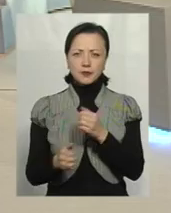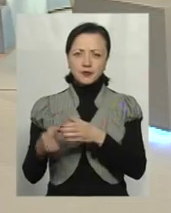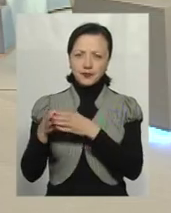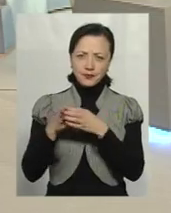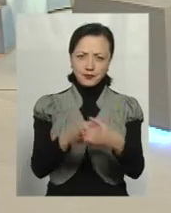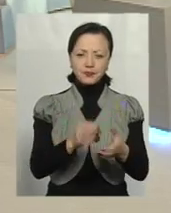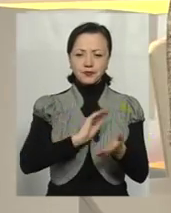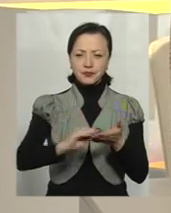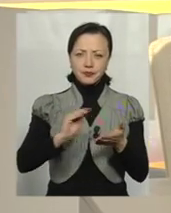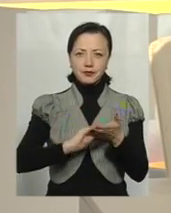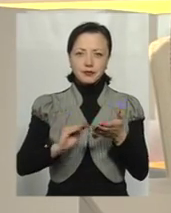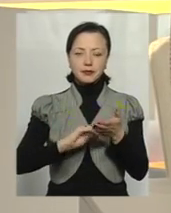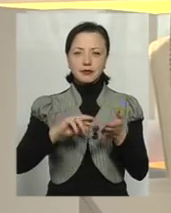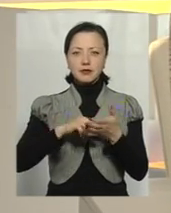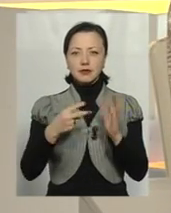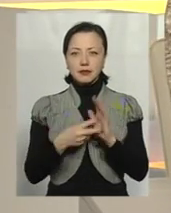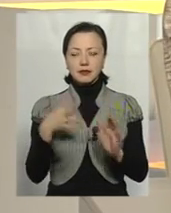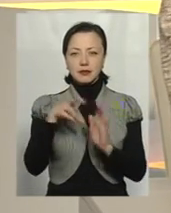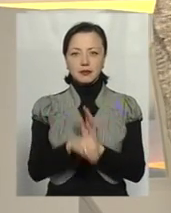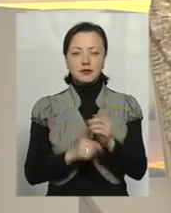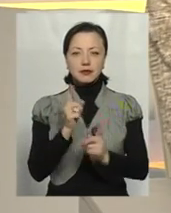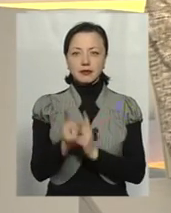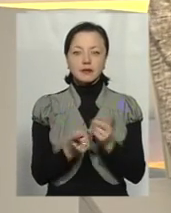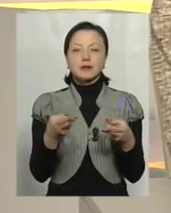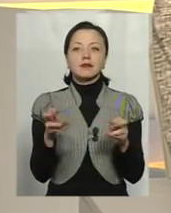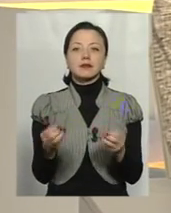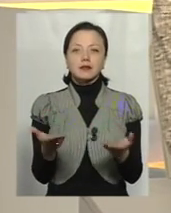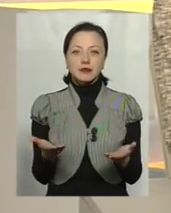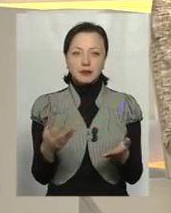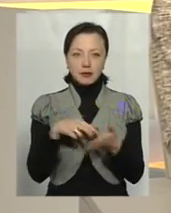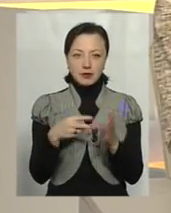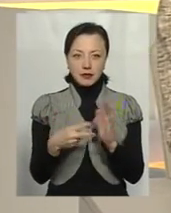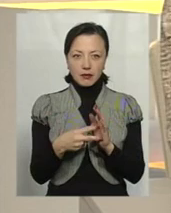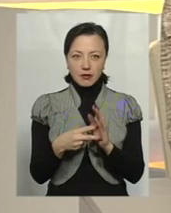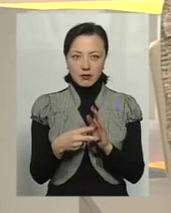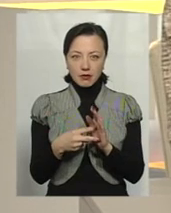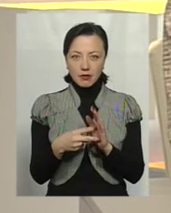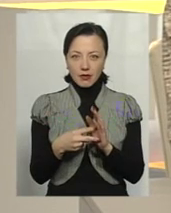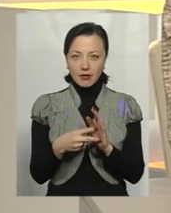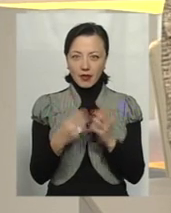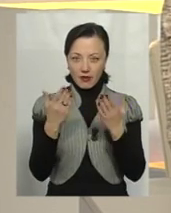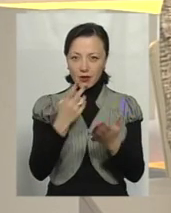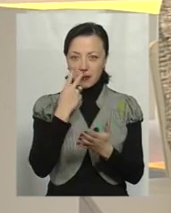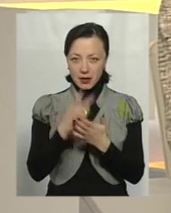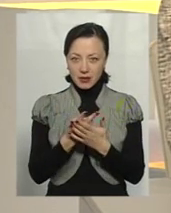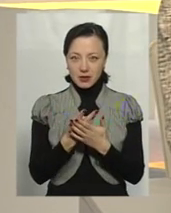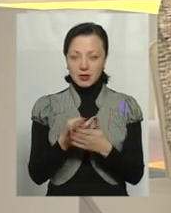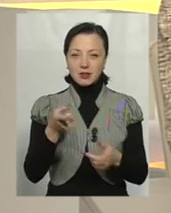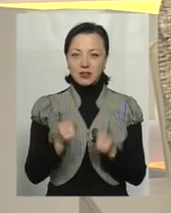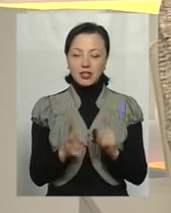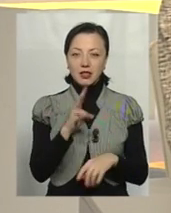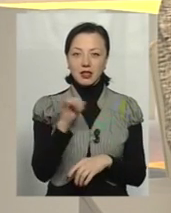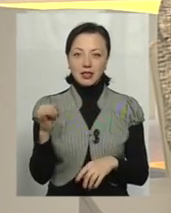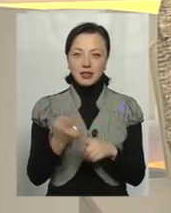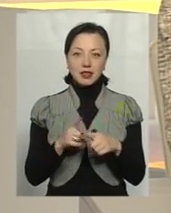цю стратегію, вносить зміни. А де та стратегія? Ану назвіть мені хоч одну стратегію. Ви її бачили? Звичайно, ні,